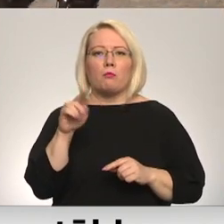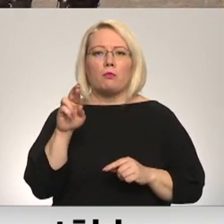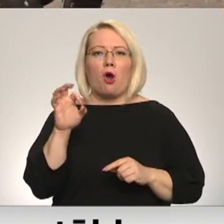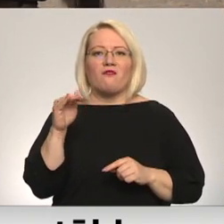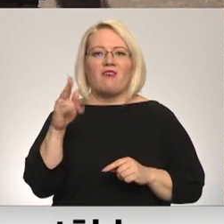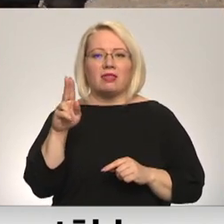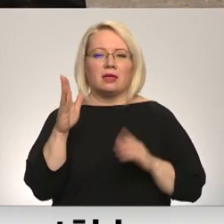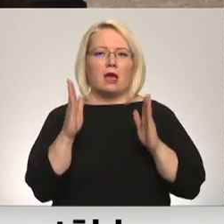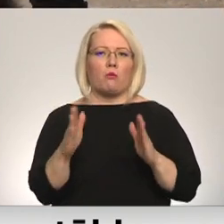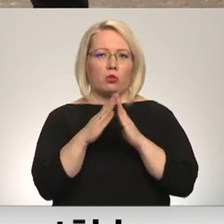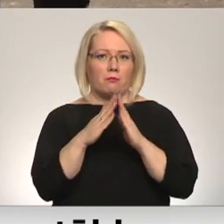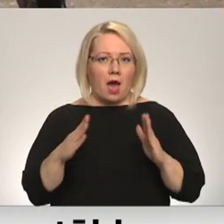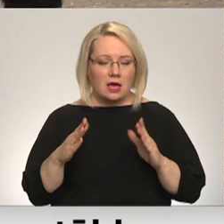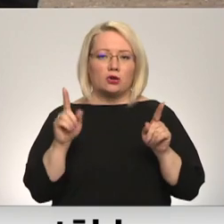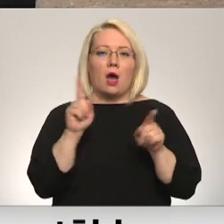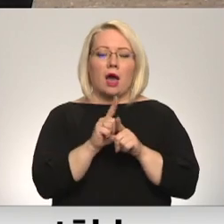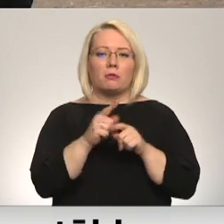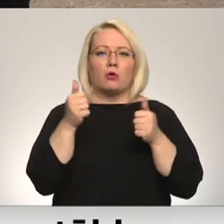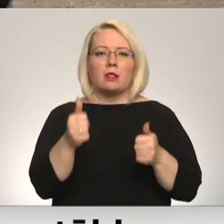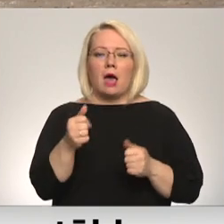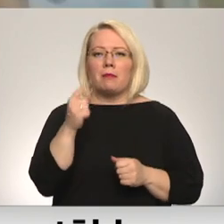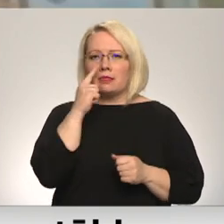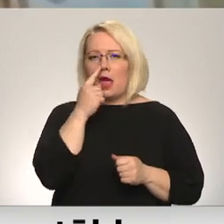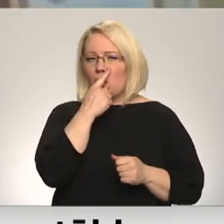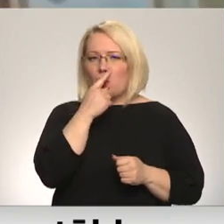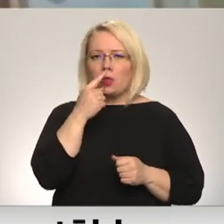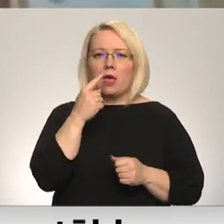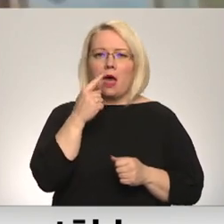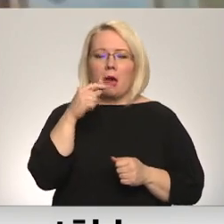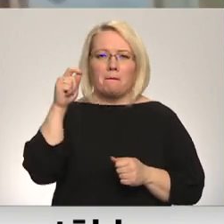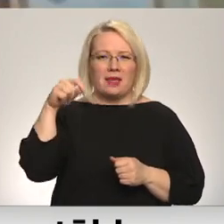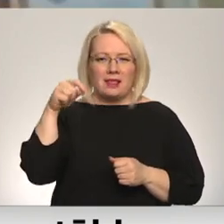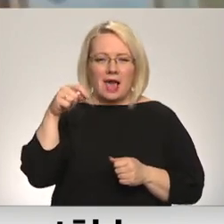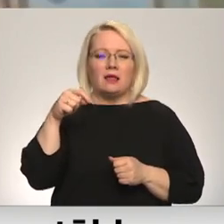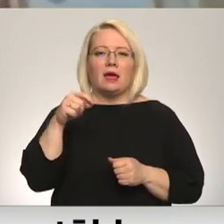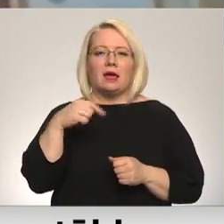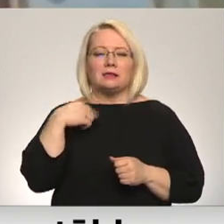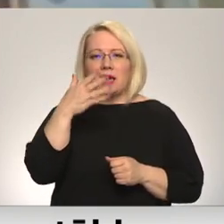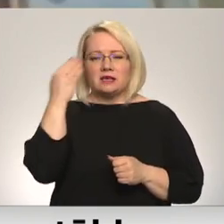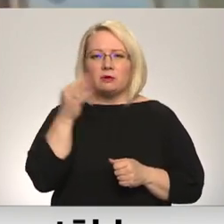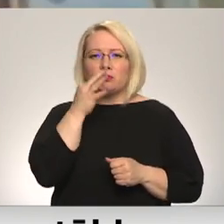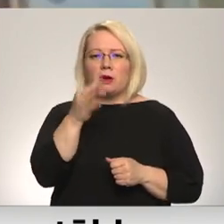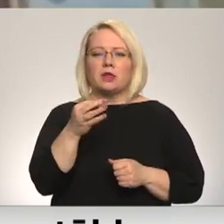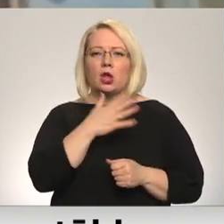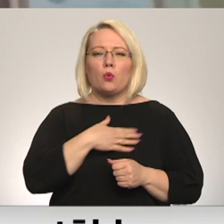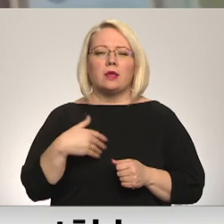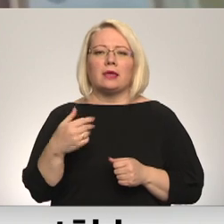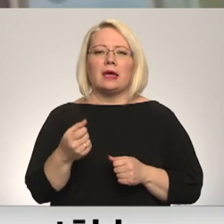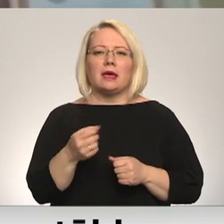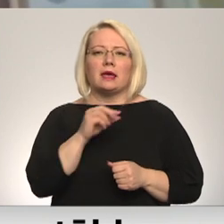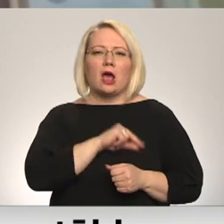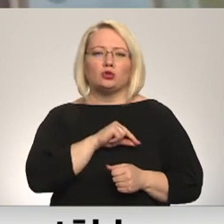sevi būtu labi arī deguna pilieni, jo ļoti bieži es aizmirstu pateikt vēl vienu ļoti raksturīgu simptomu.